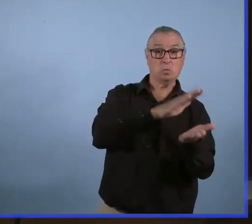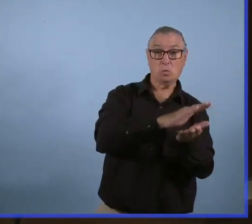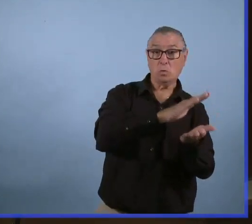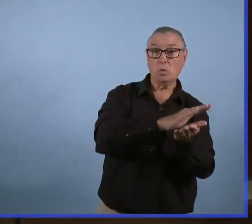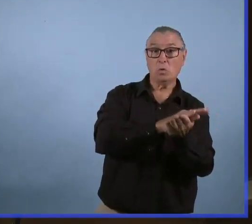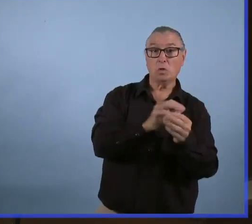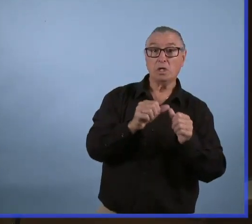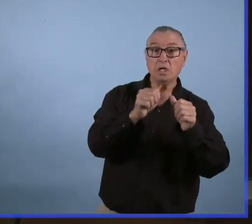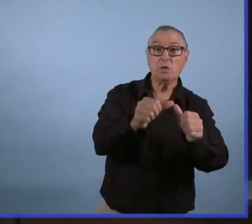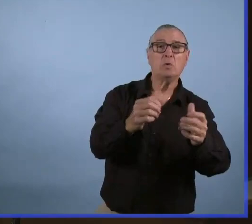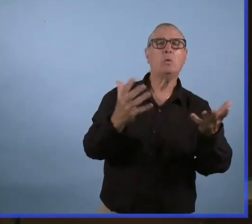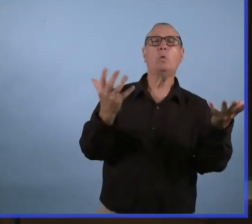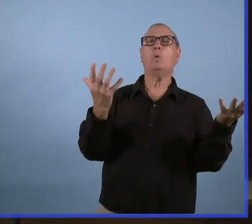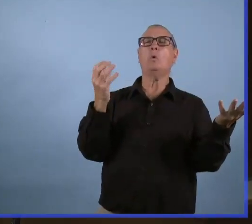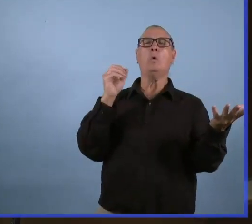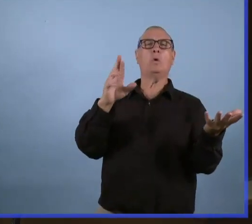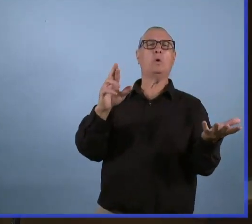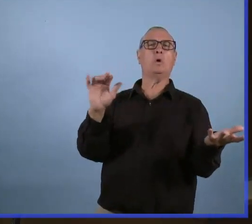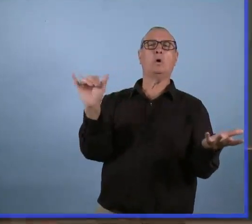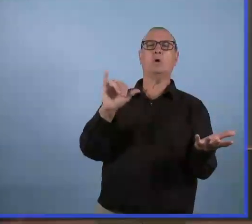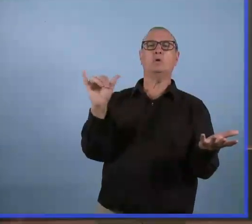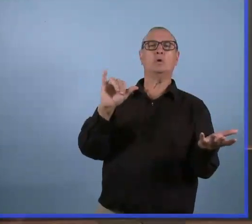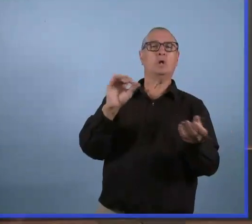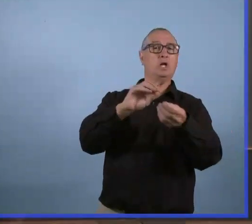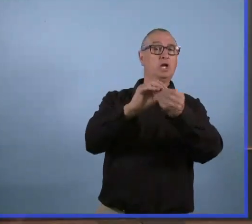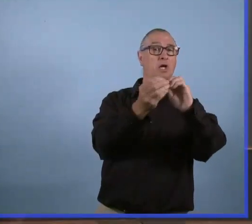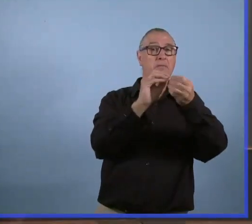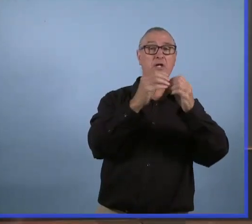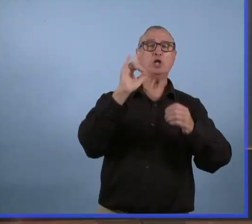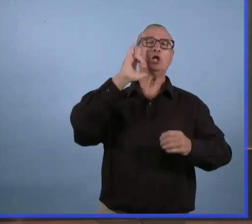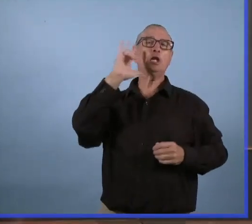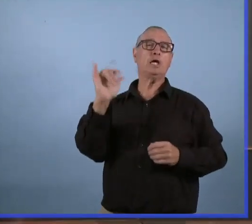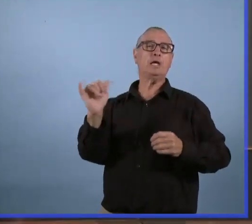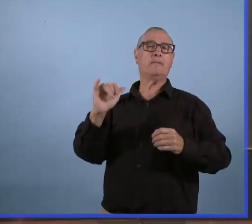Quelle est votre opinion quant à la réouverture des écoles à l'automne?